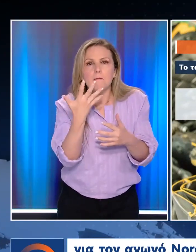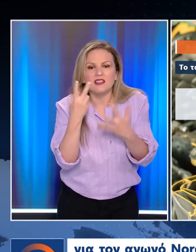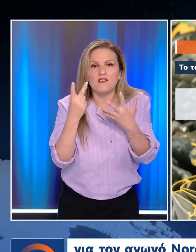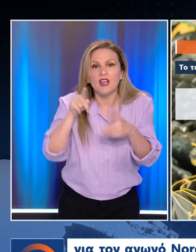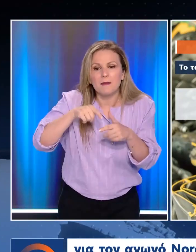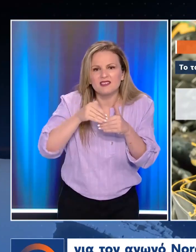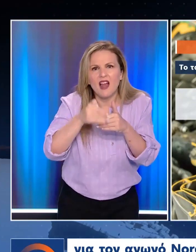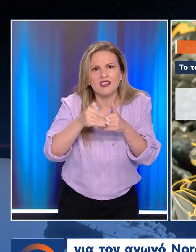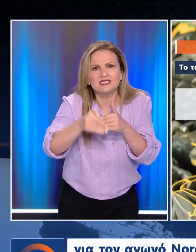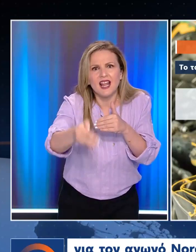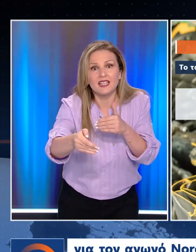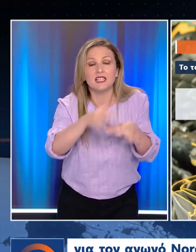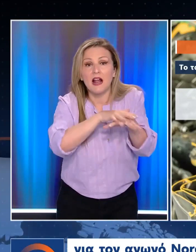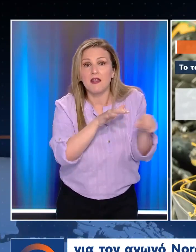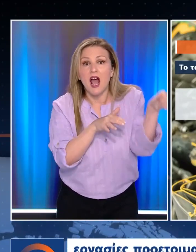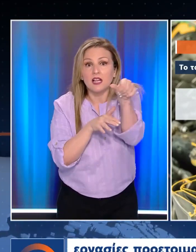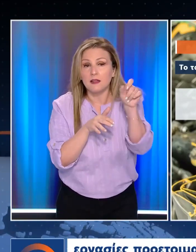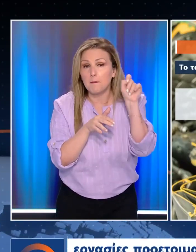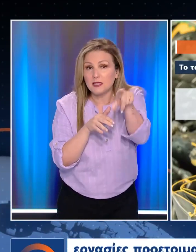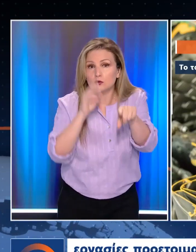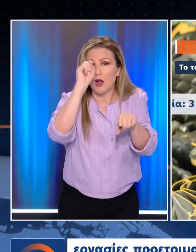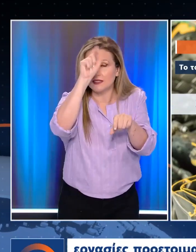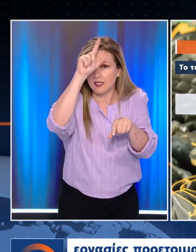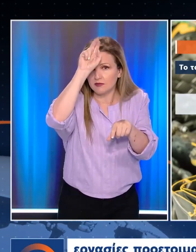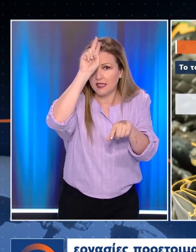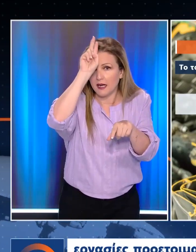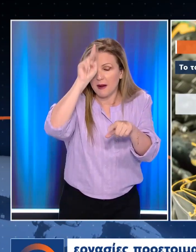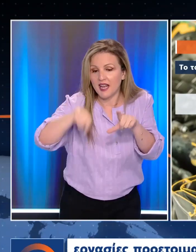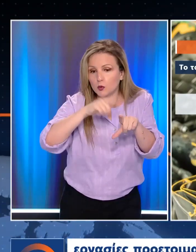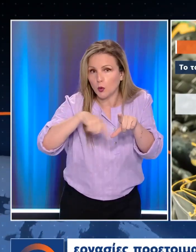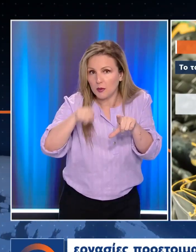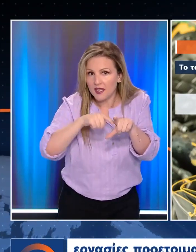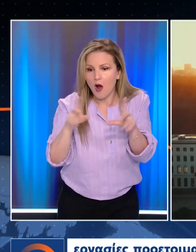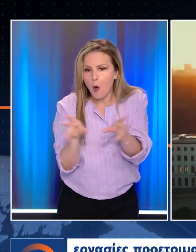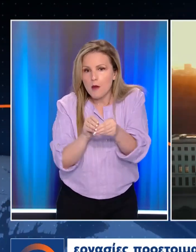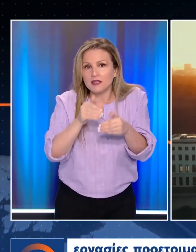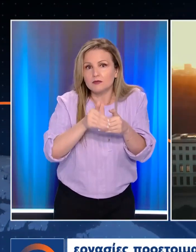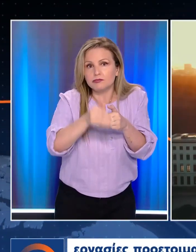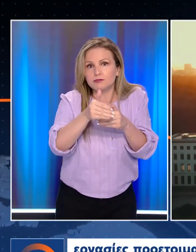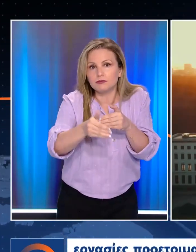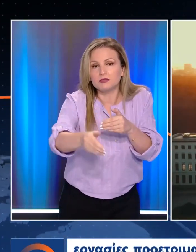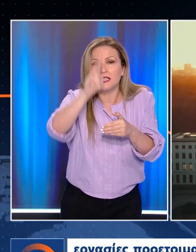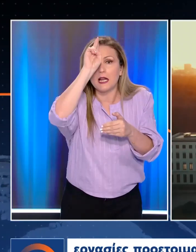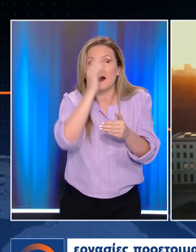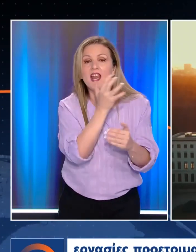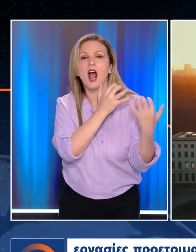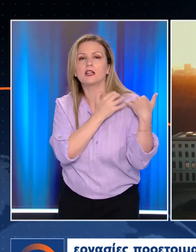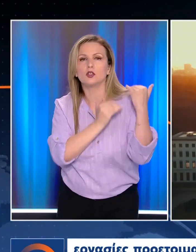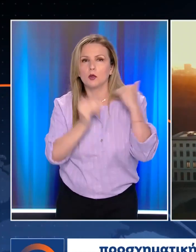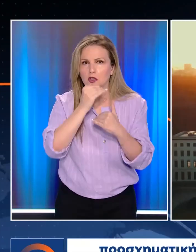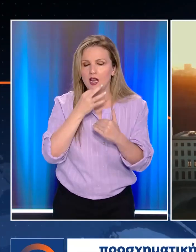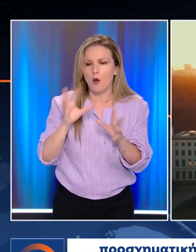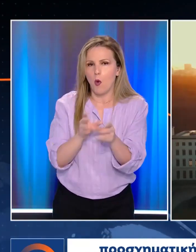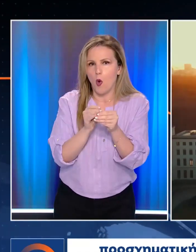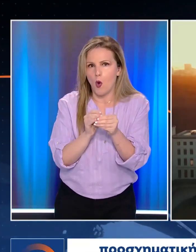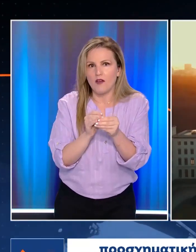εφτά ημέρες μέχρι να φτάσει στη Ρωσία ενώ οι εργασίες προετοιμασίας θα διαρκέσουν άλλες τρεις με τέσσερις ημέρες. Γερμανοί αξιωματούχοι πάντως λένε πως πρόκειται για